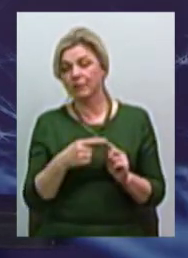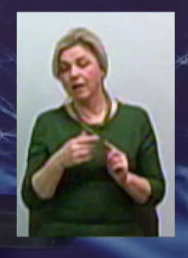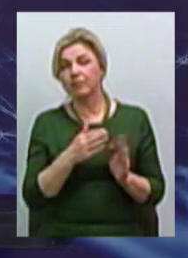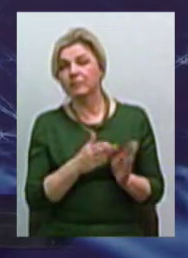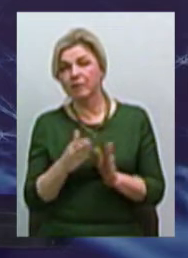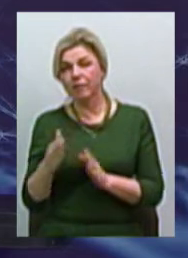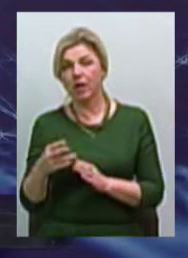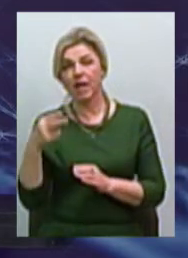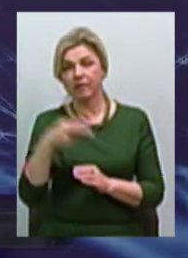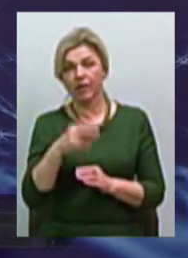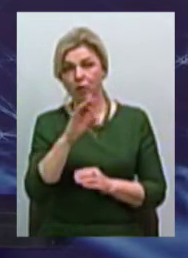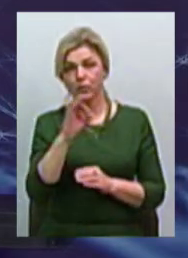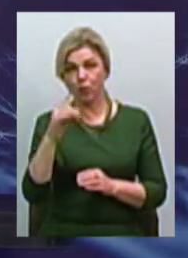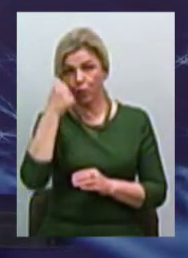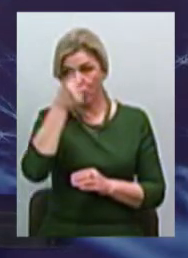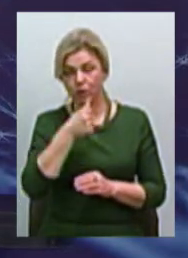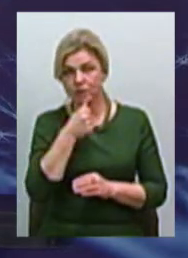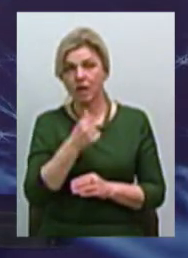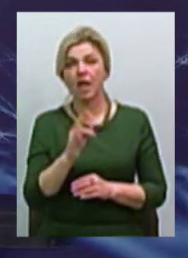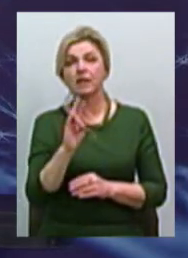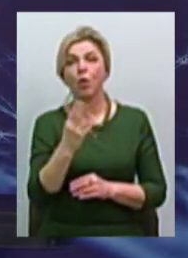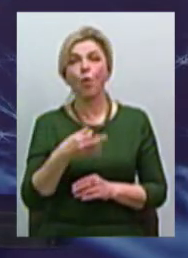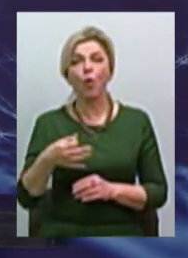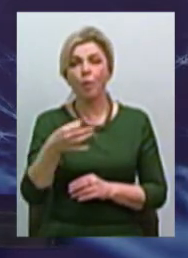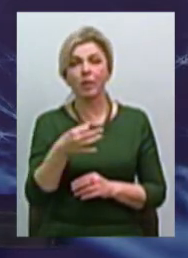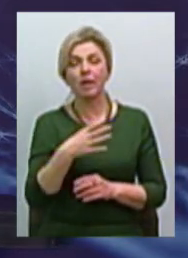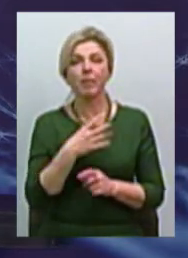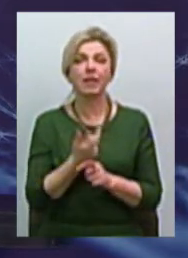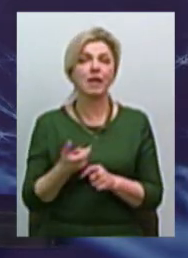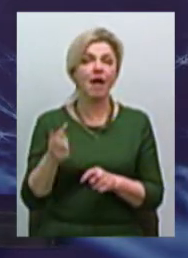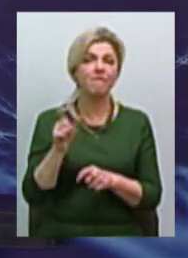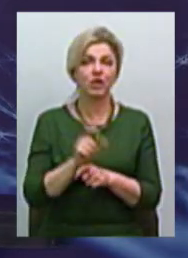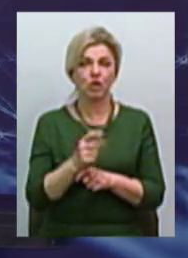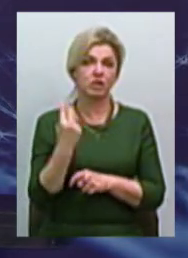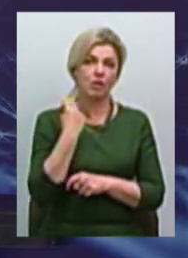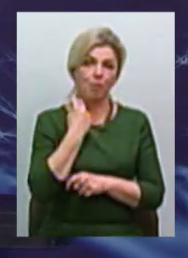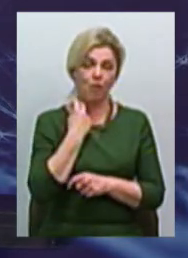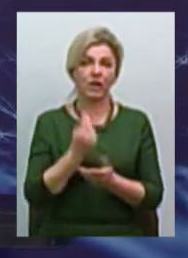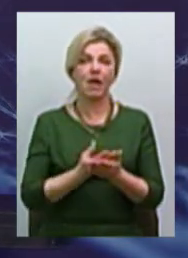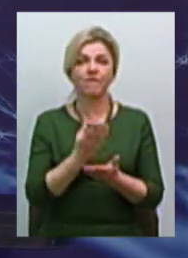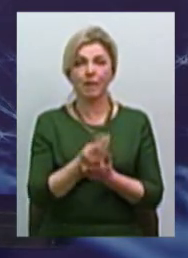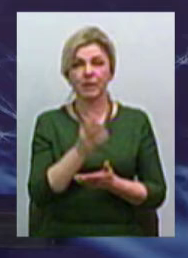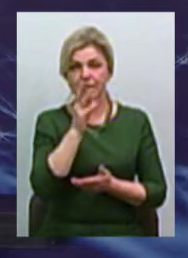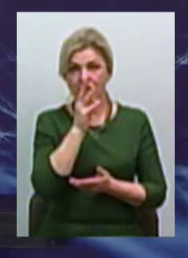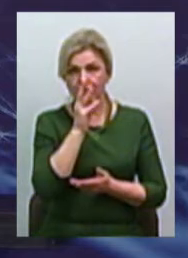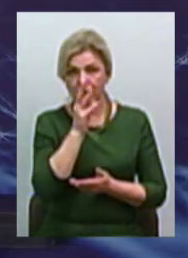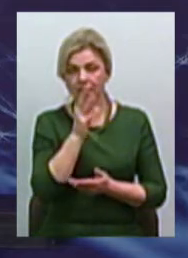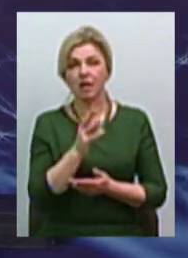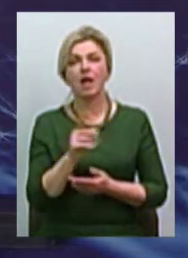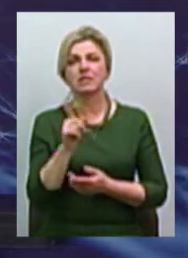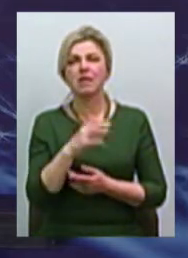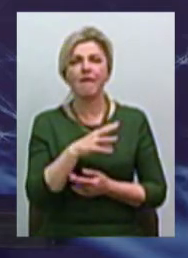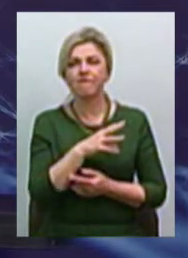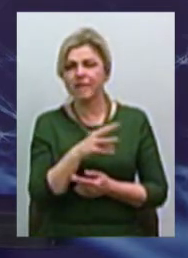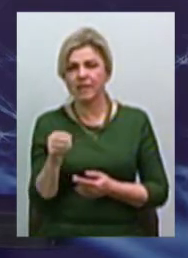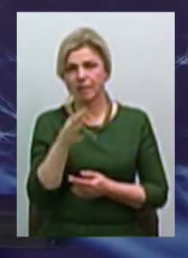році у нас була в Миколаївській області найвища заборгованості з виплата заробітної оплати, в цілому за весь наш